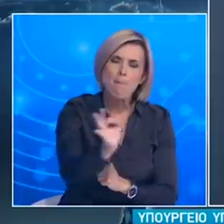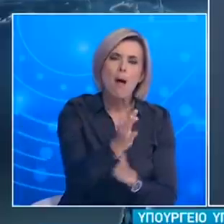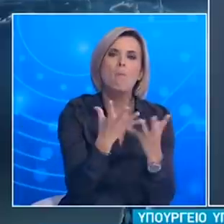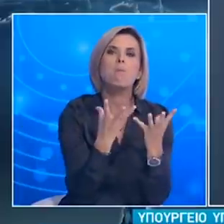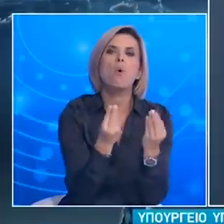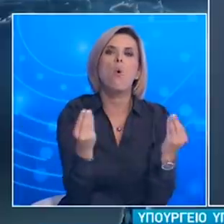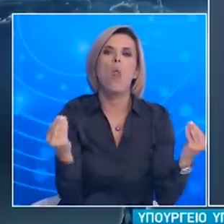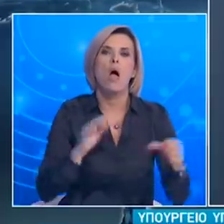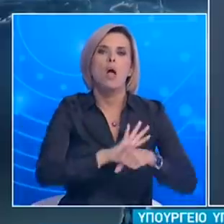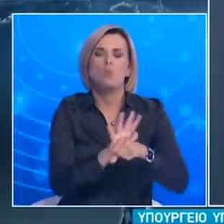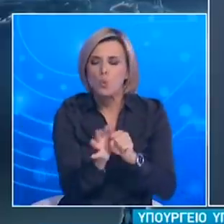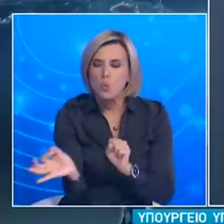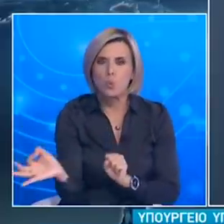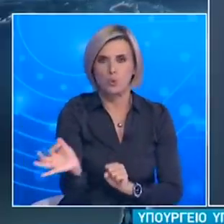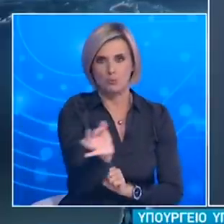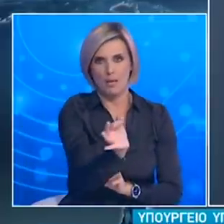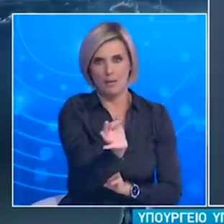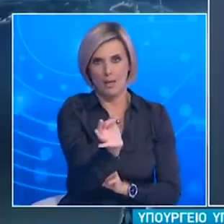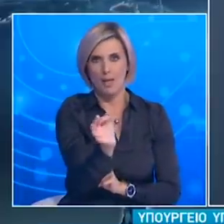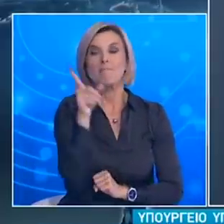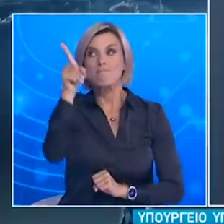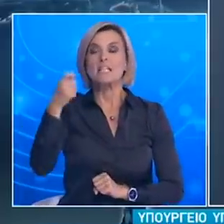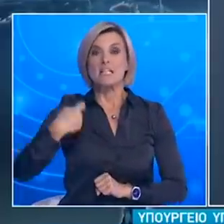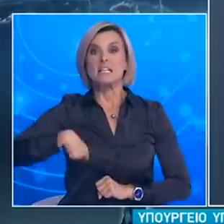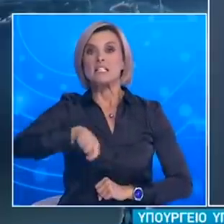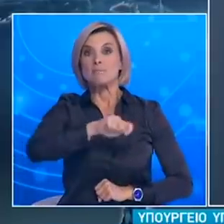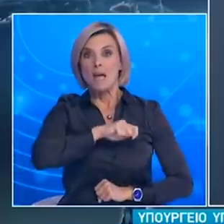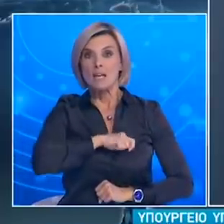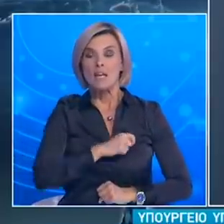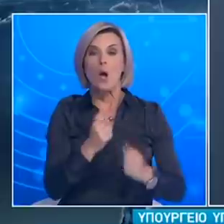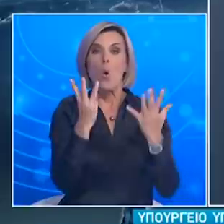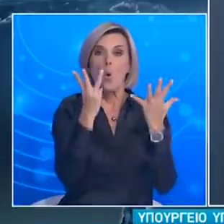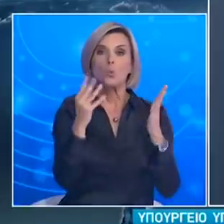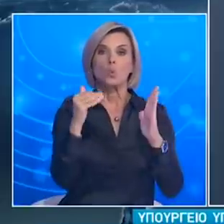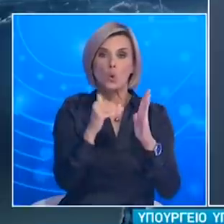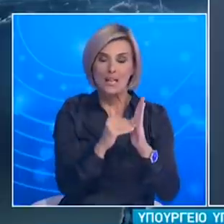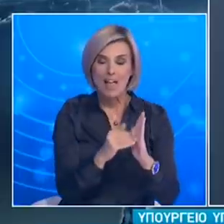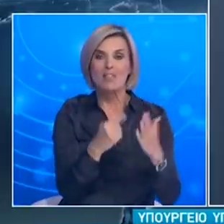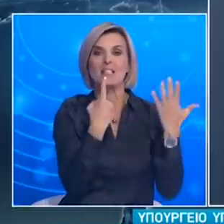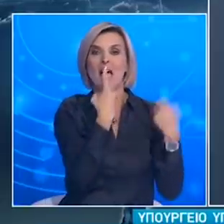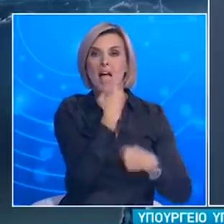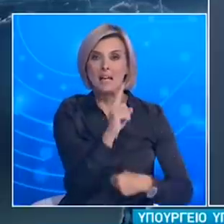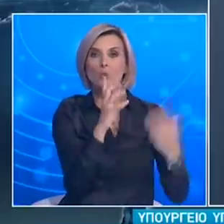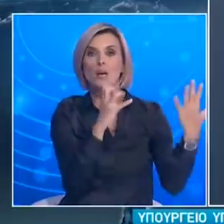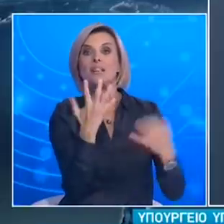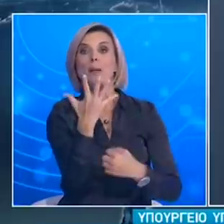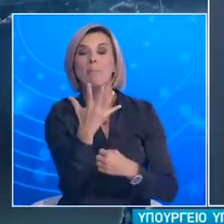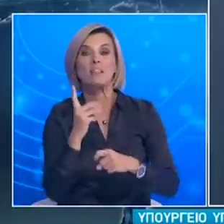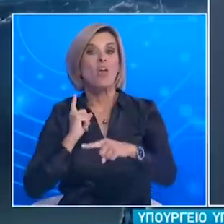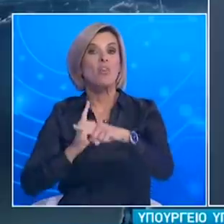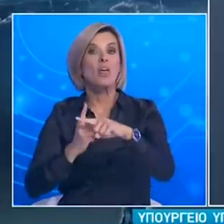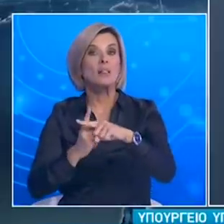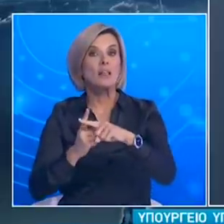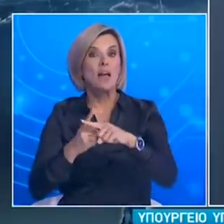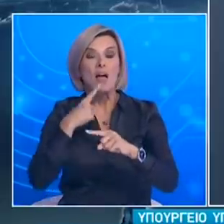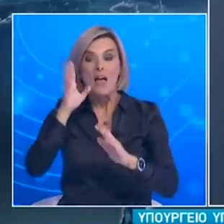επιδημιολογικά δεδομένα της Ισπανίας τα οποία υποδεικνύουν 8.195 επιβεβαιωμένα θετικά κρούσματα τις